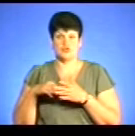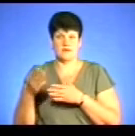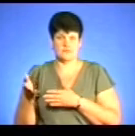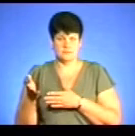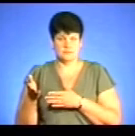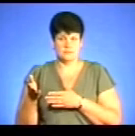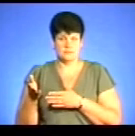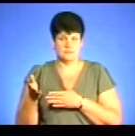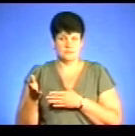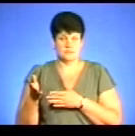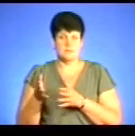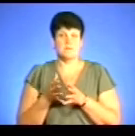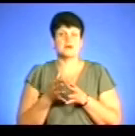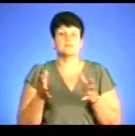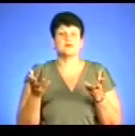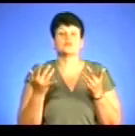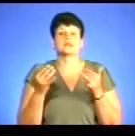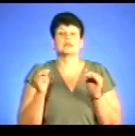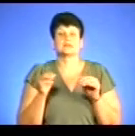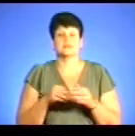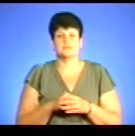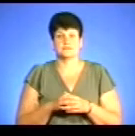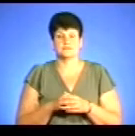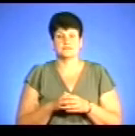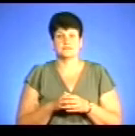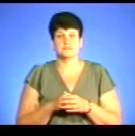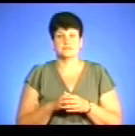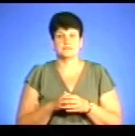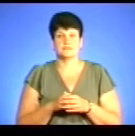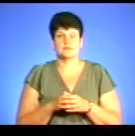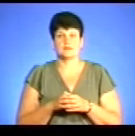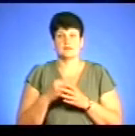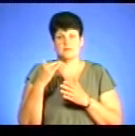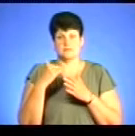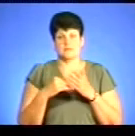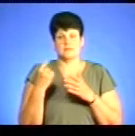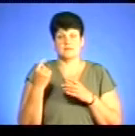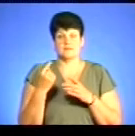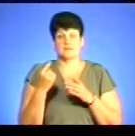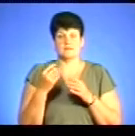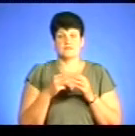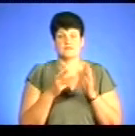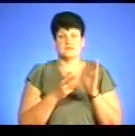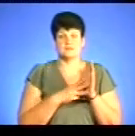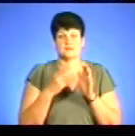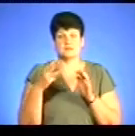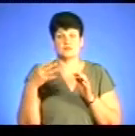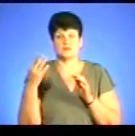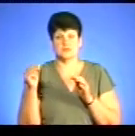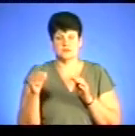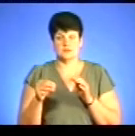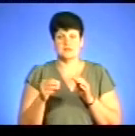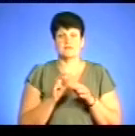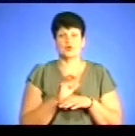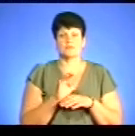максимально скільки тисяч? Частина 2,4 має три частини. Перша частина – це від 17 і 34, друга частина – це